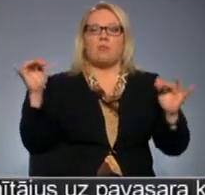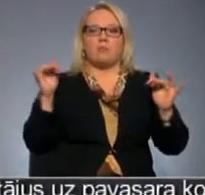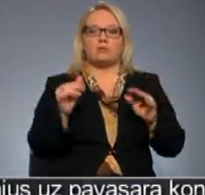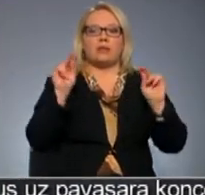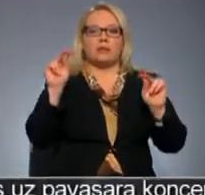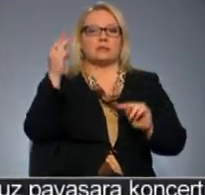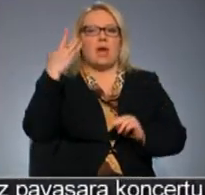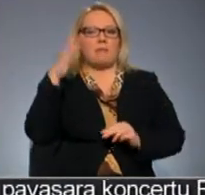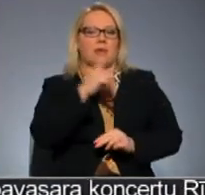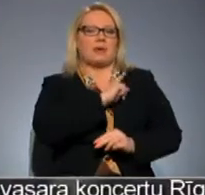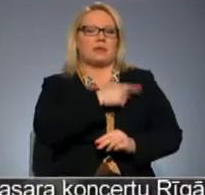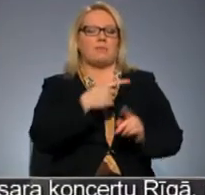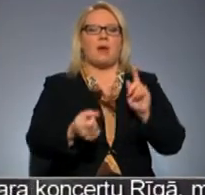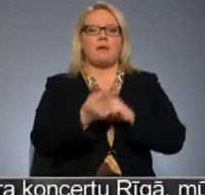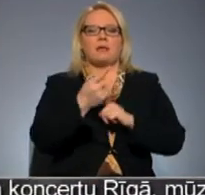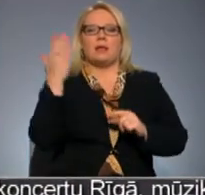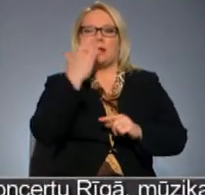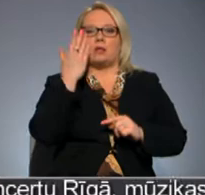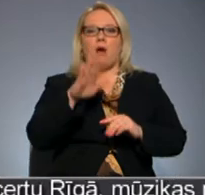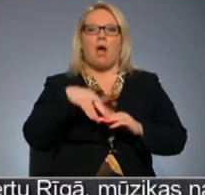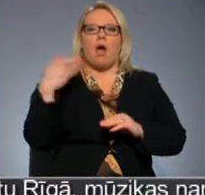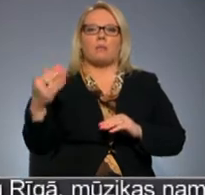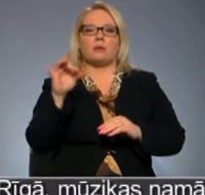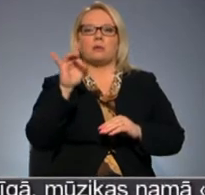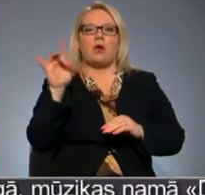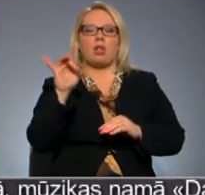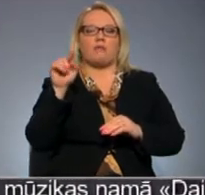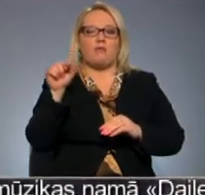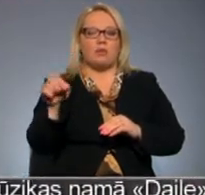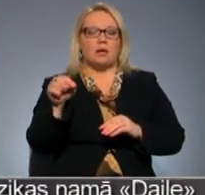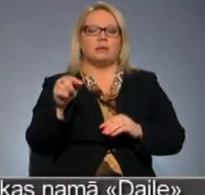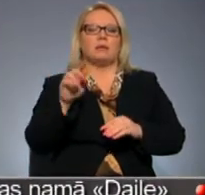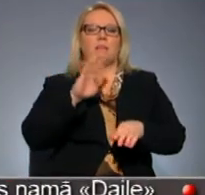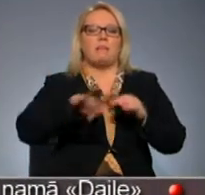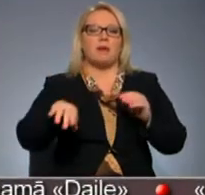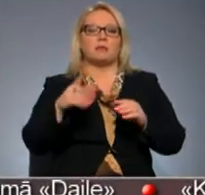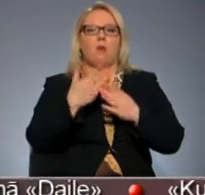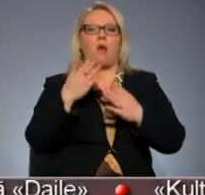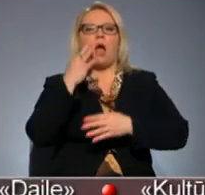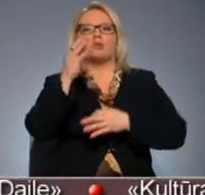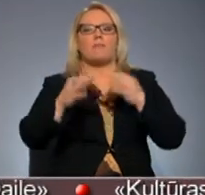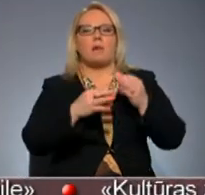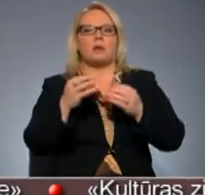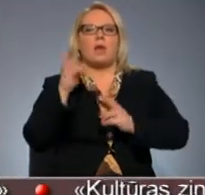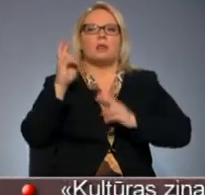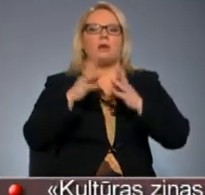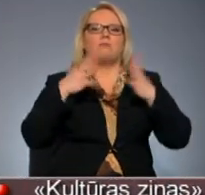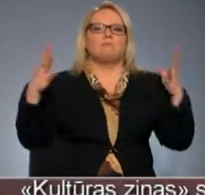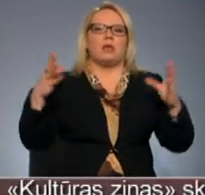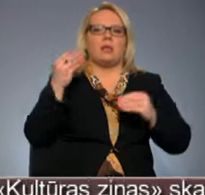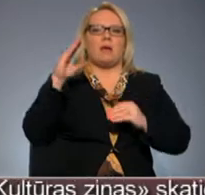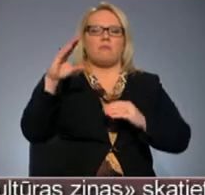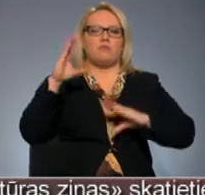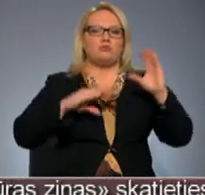ka Amerikā ir iespējams radīt kīno arī ārpus Hollywoodas. Tas nozīmē iztikt bez astronomiskajiem industrijas budžetiem,